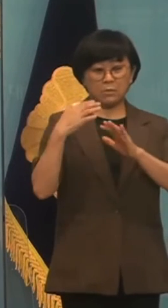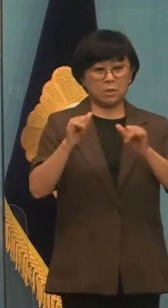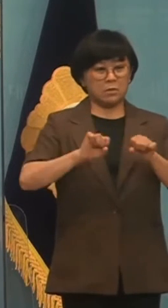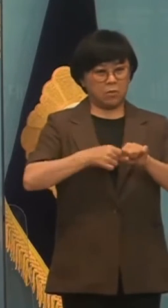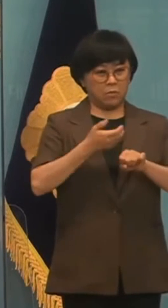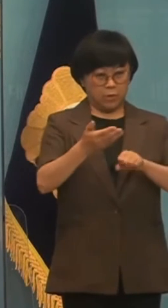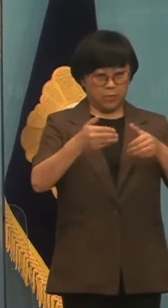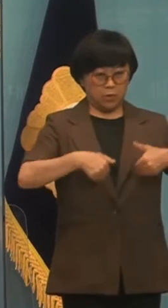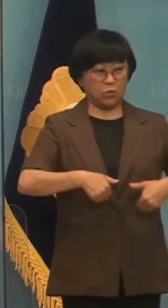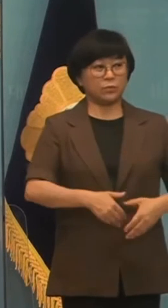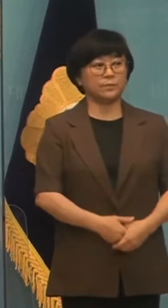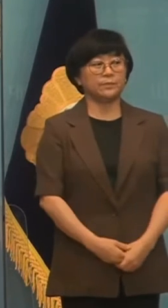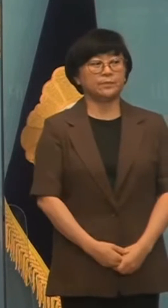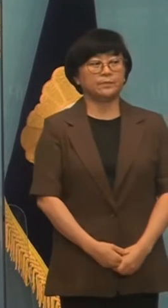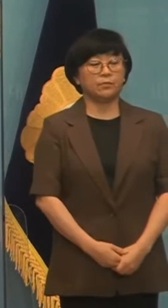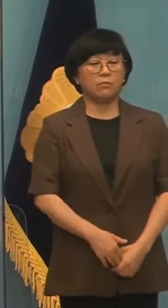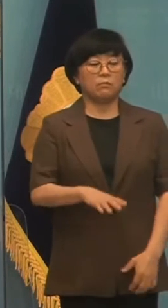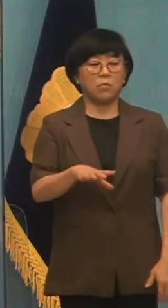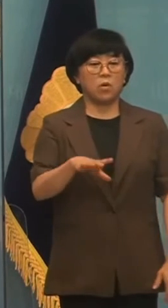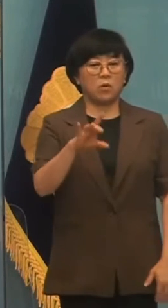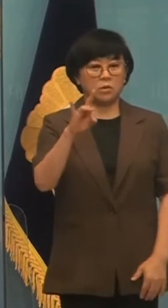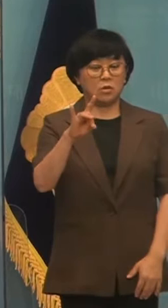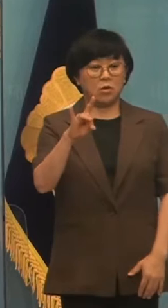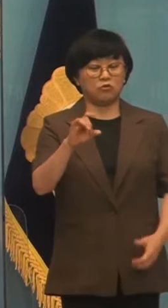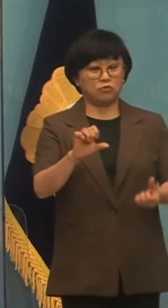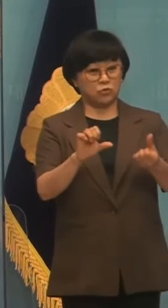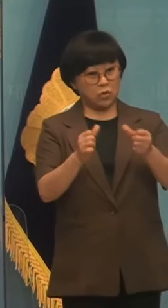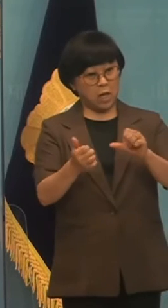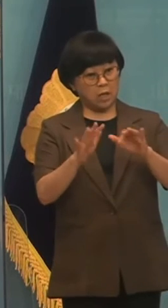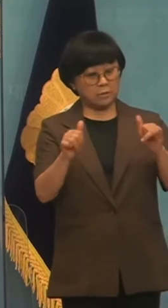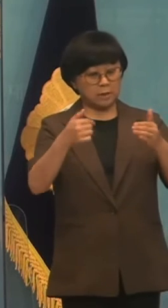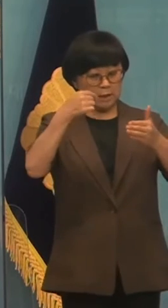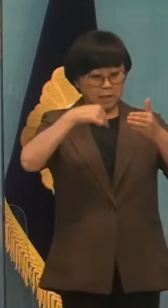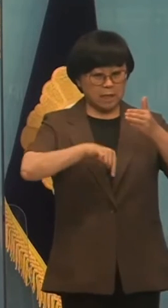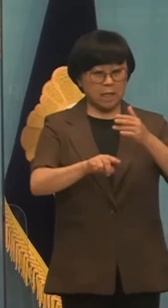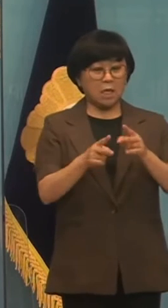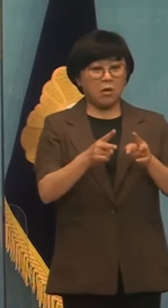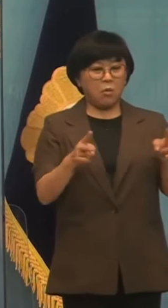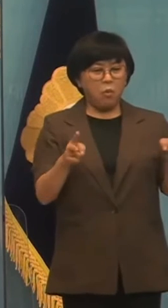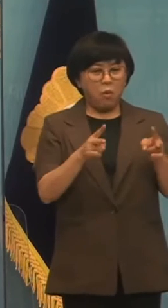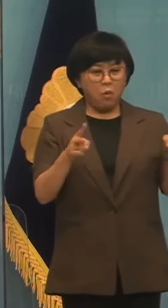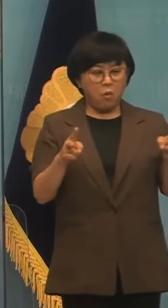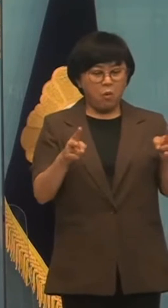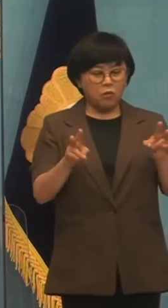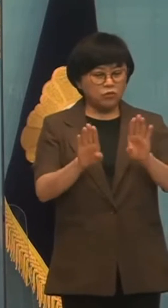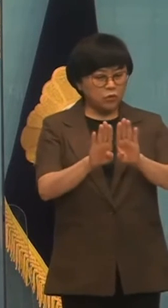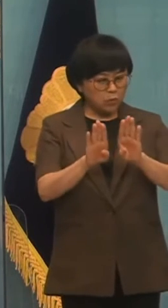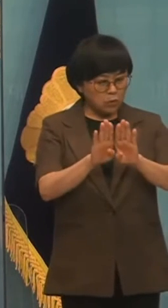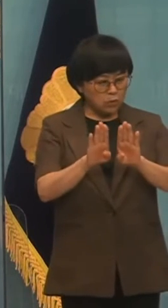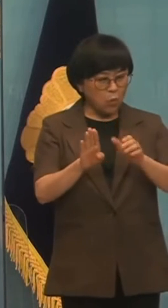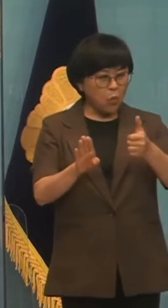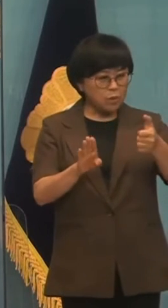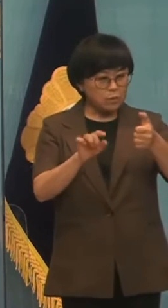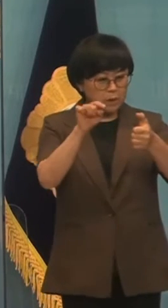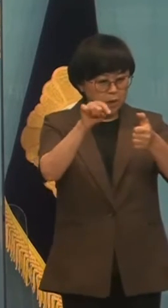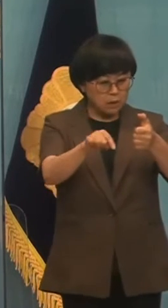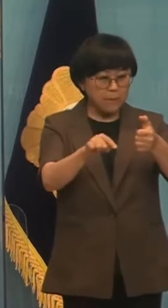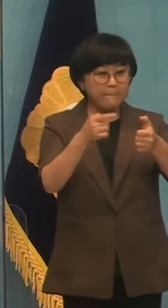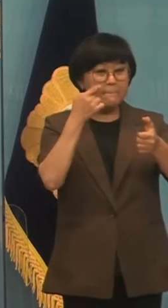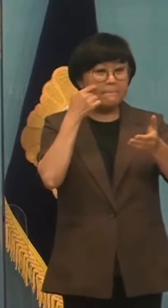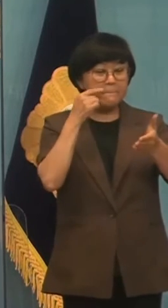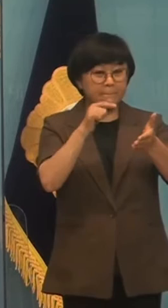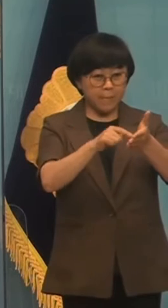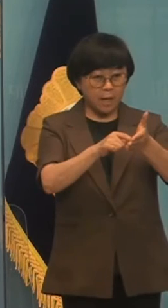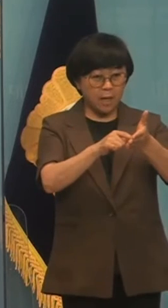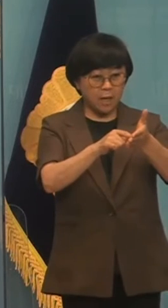필요합니다. 먼저 고위는 지하 2층 출입구에서 불과 50m 떠나는 곳에서 발견되었으나